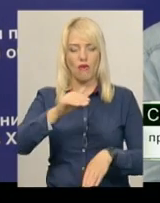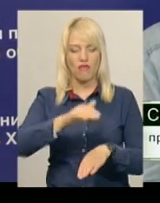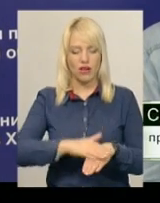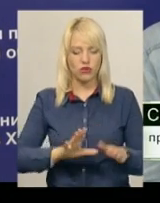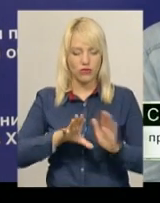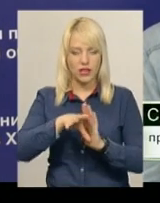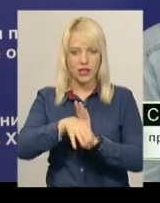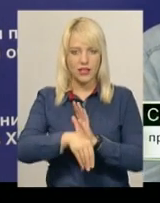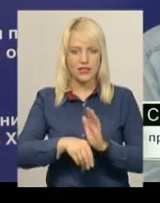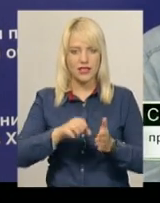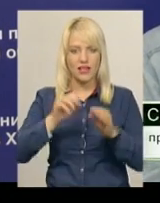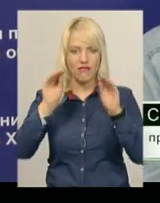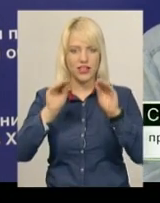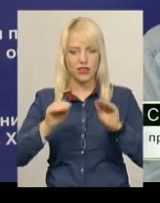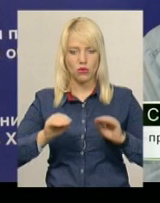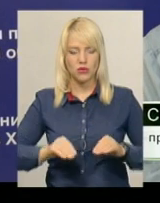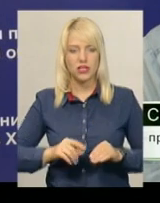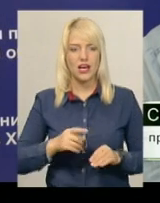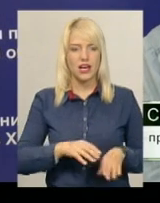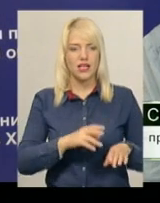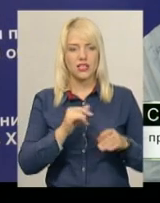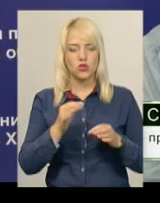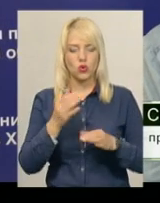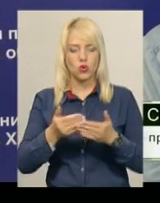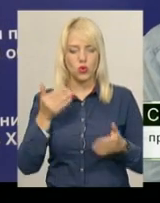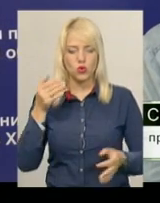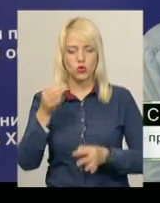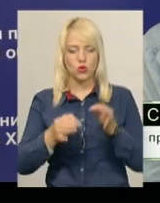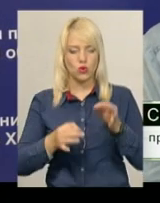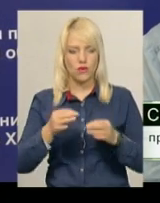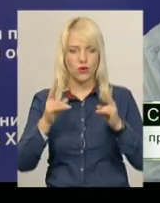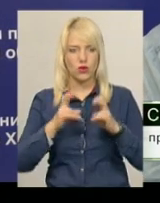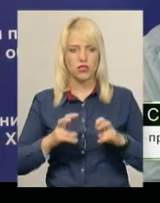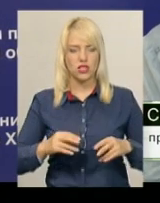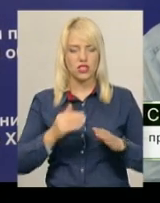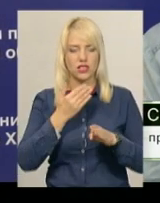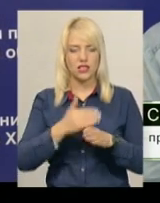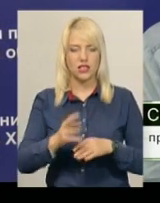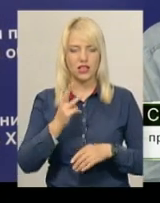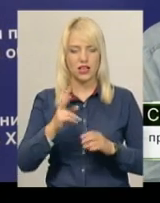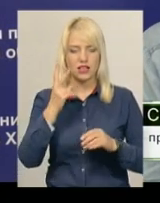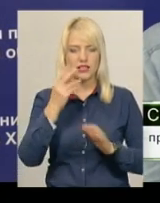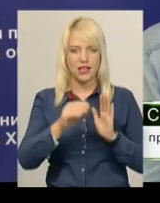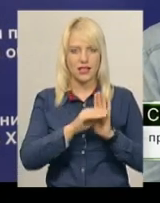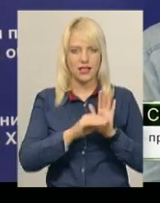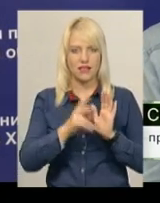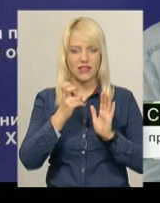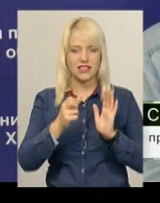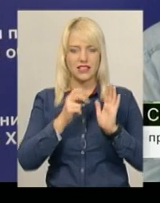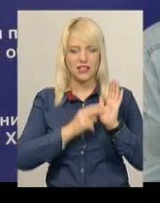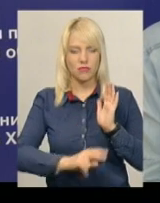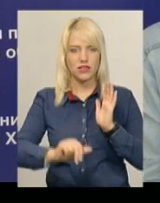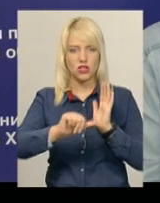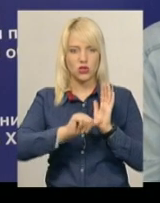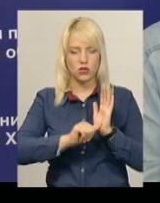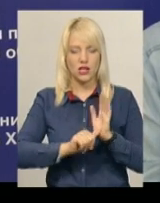Єдиного реєстру досудових розслідувань за частиною 3 статті 276 Кримінального кодексу України